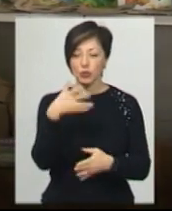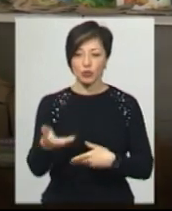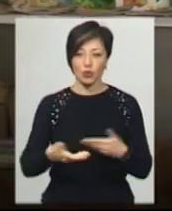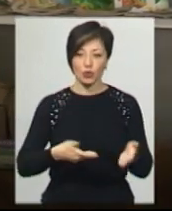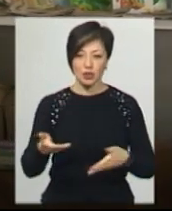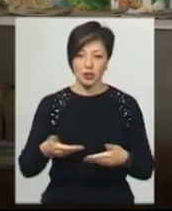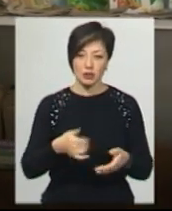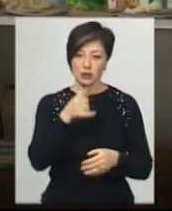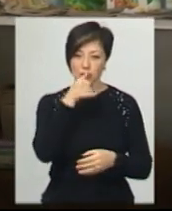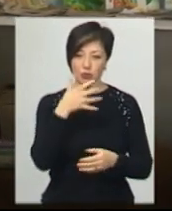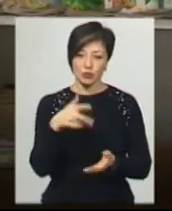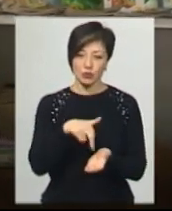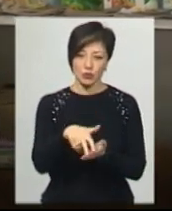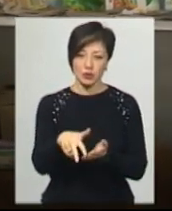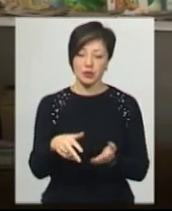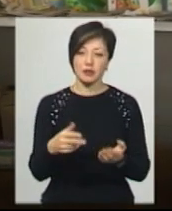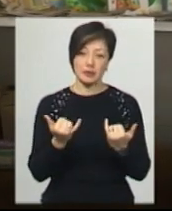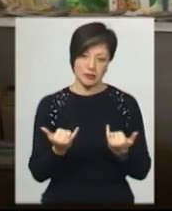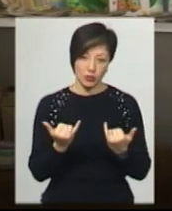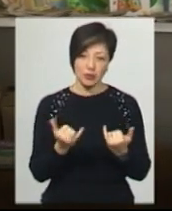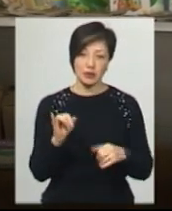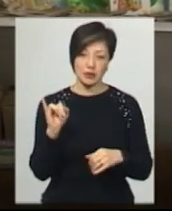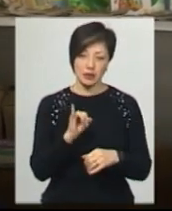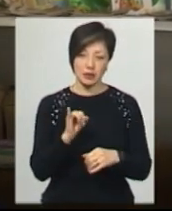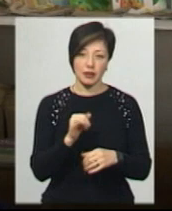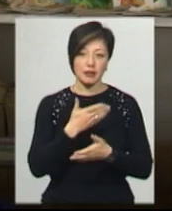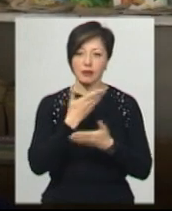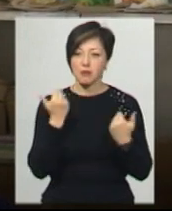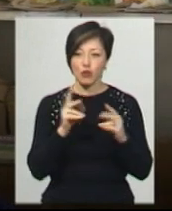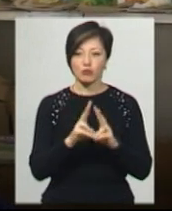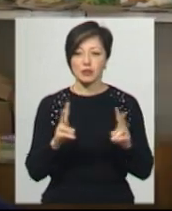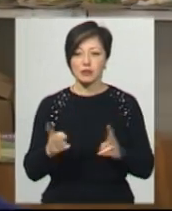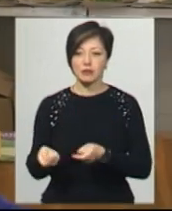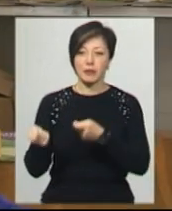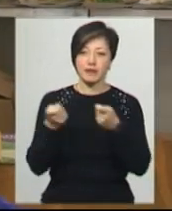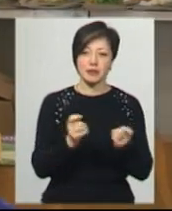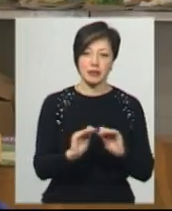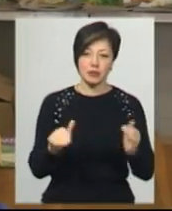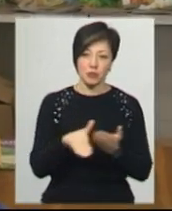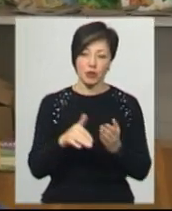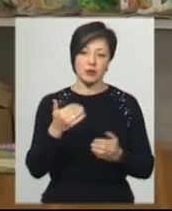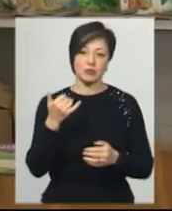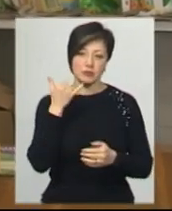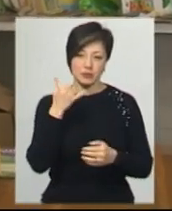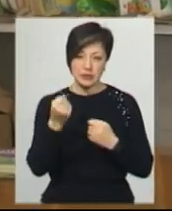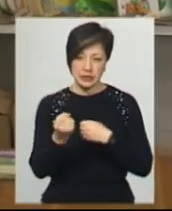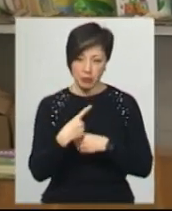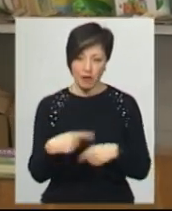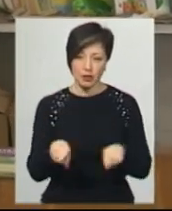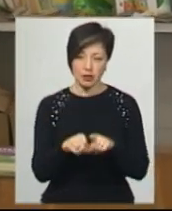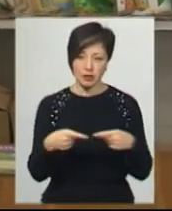пересуватися в даний момент, і яка не має, щоб йому діти, звідки щось привезли, вони замовляють нам товари,